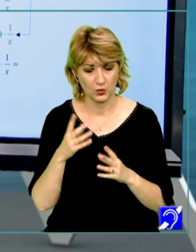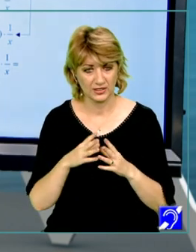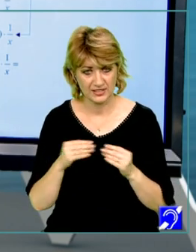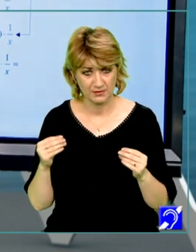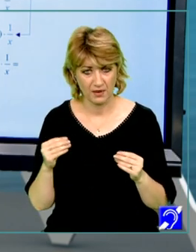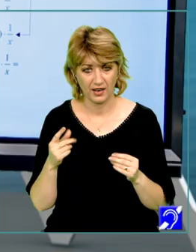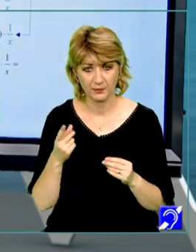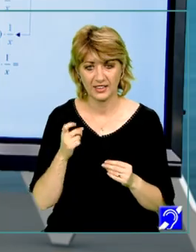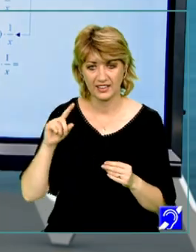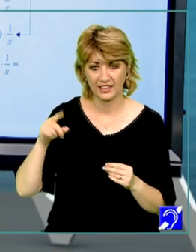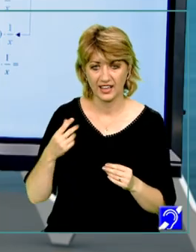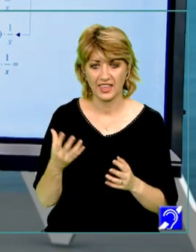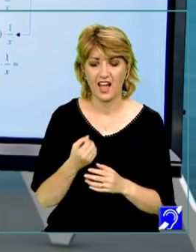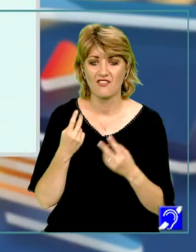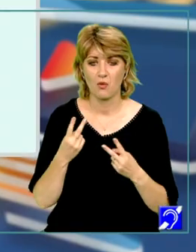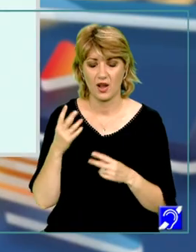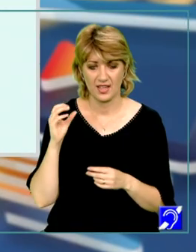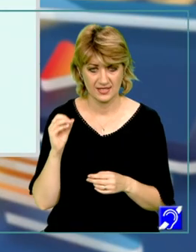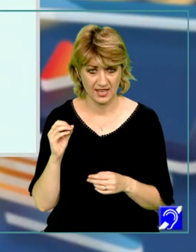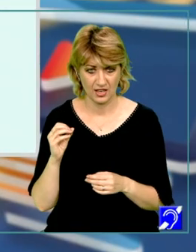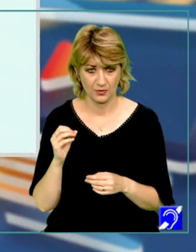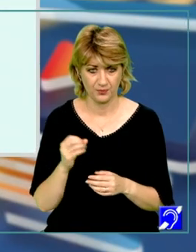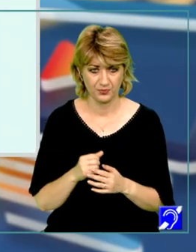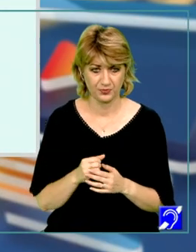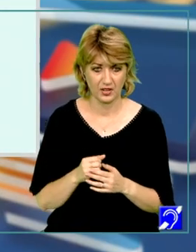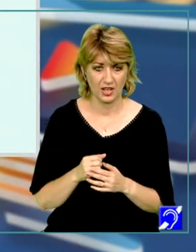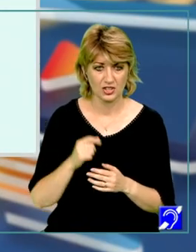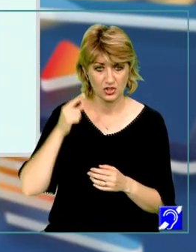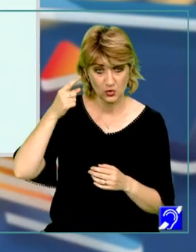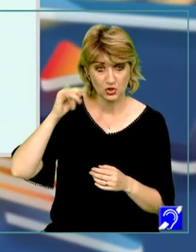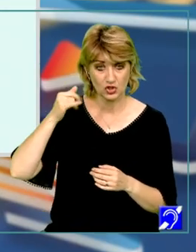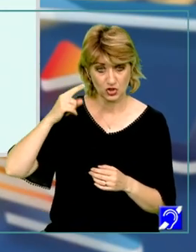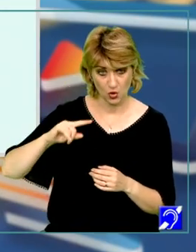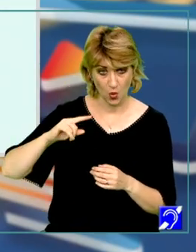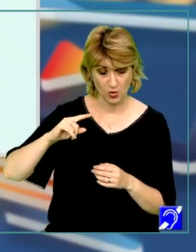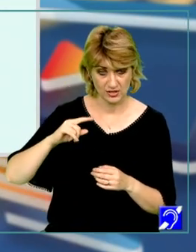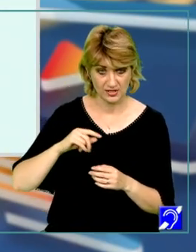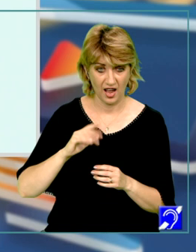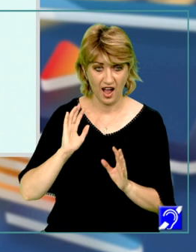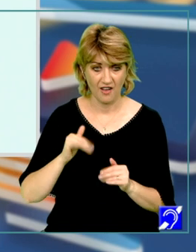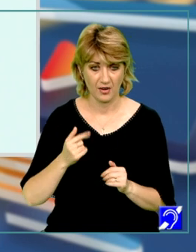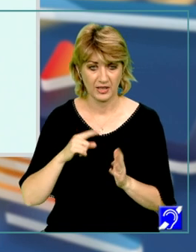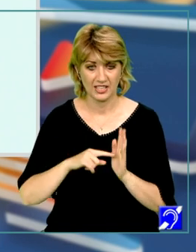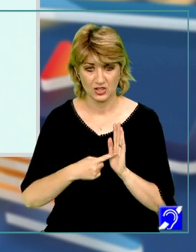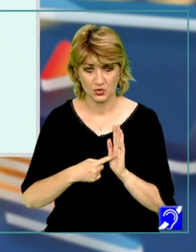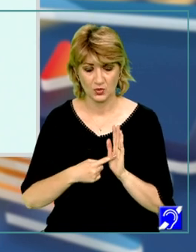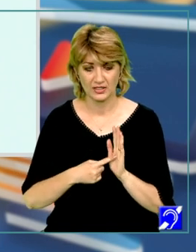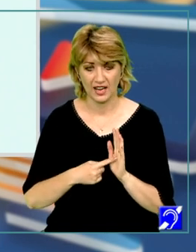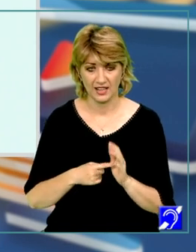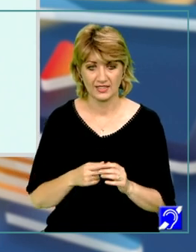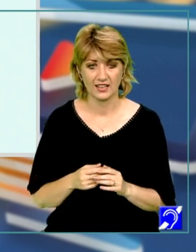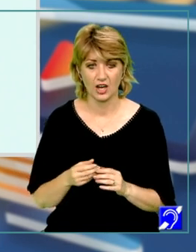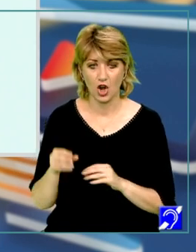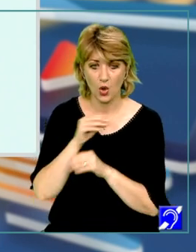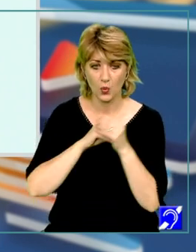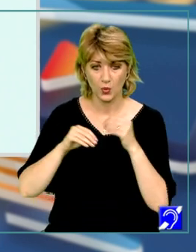derivare ea valoarea 0, numărătorul și numitorul avem acum rezultatele la derivare, apoi